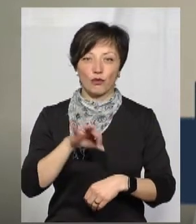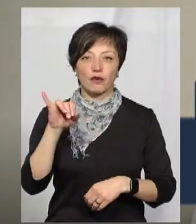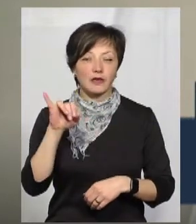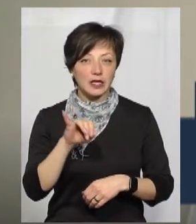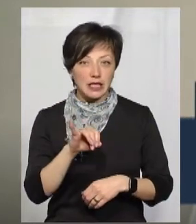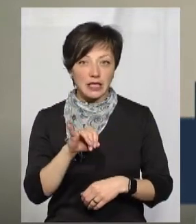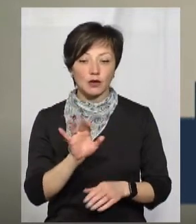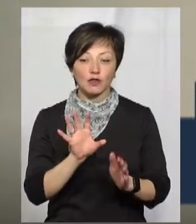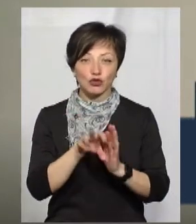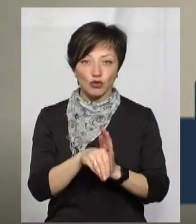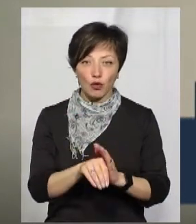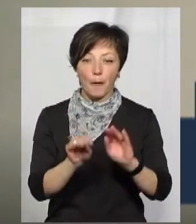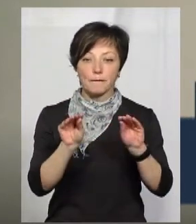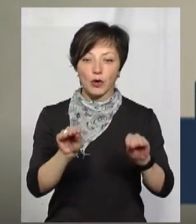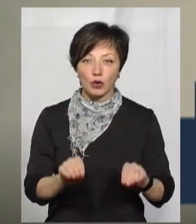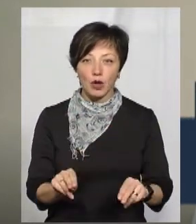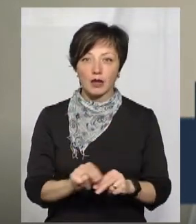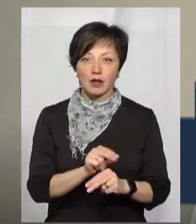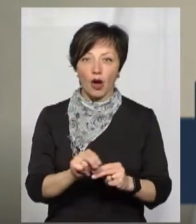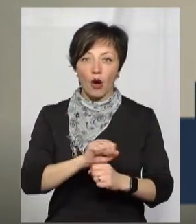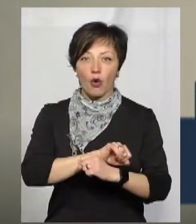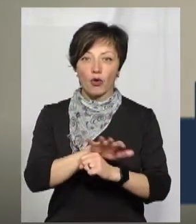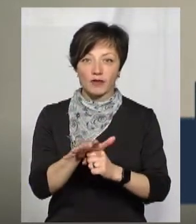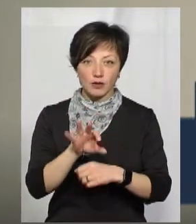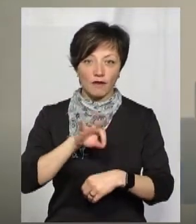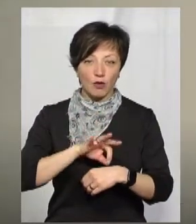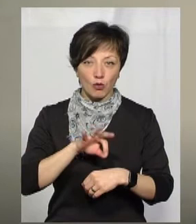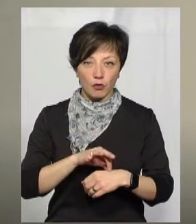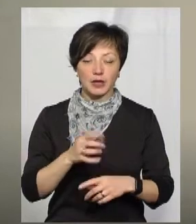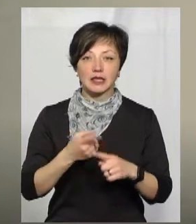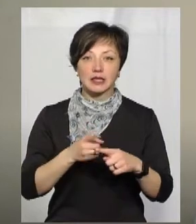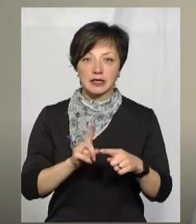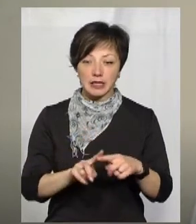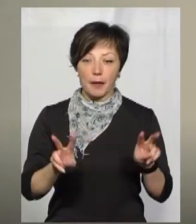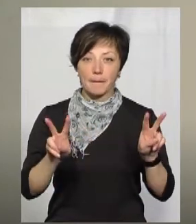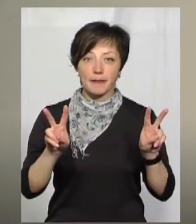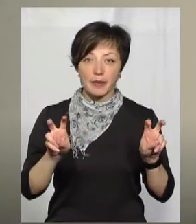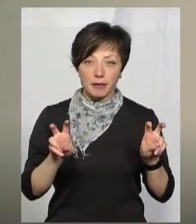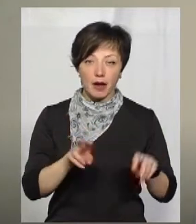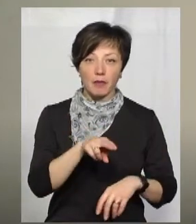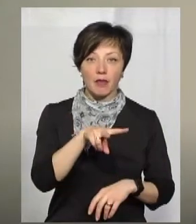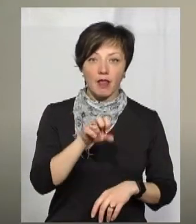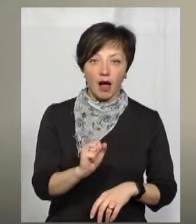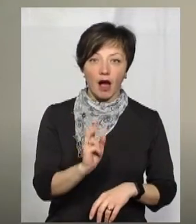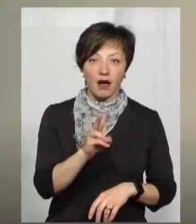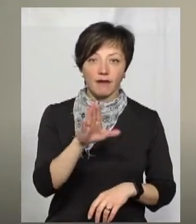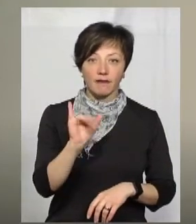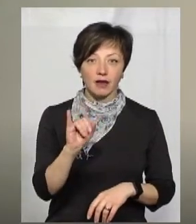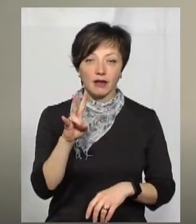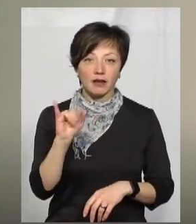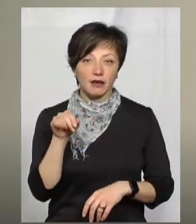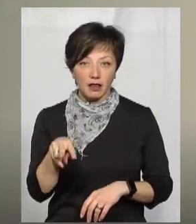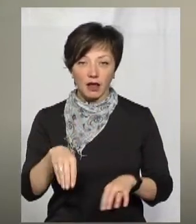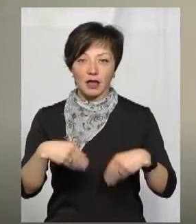він увійшов в протоколи лікування коронавірусної хвороби. Препарат лаквініл пацієнтам в нашій лікарні